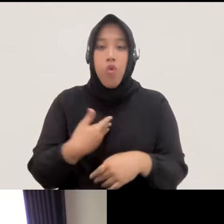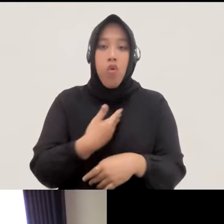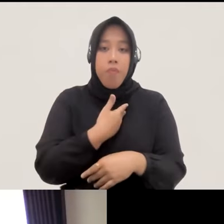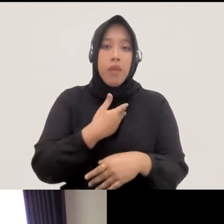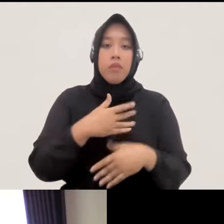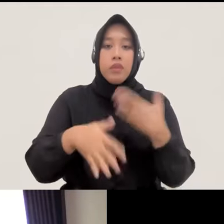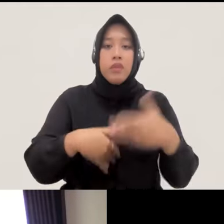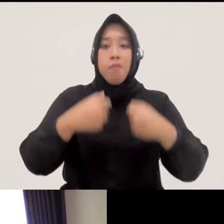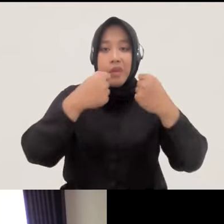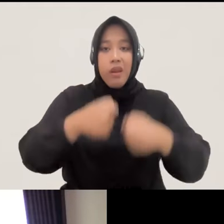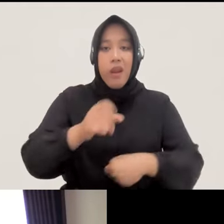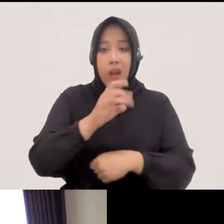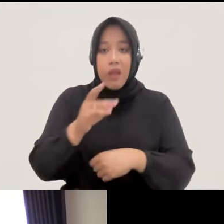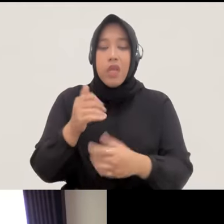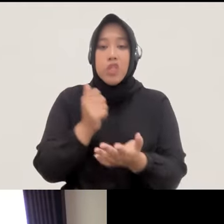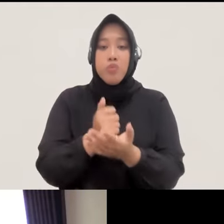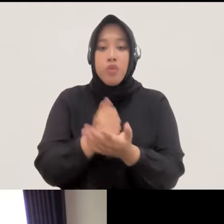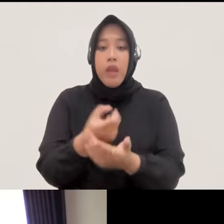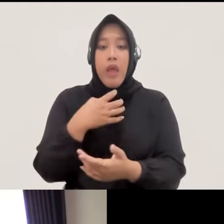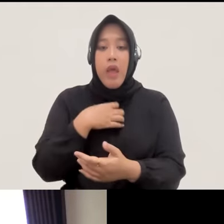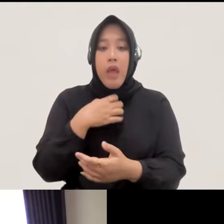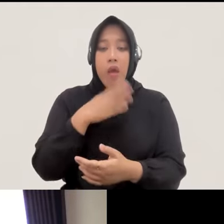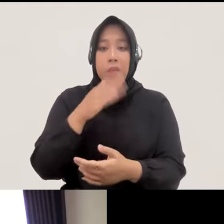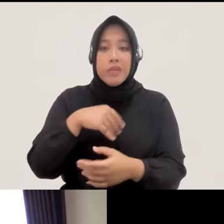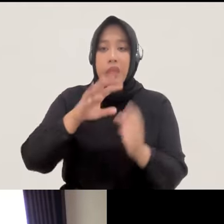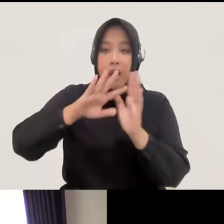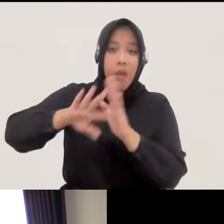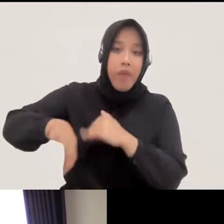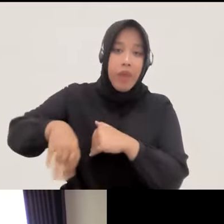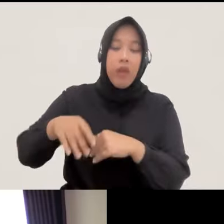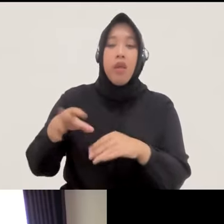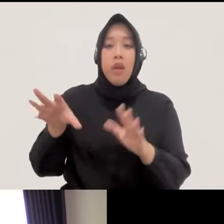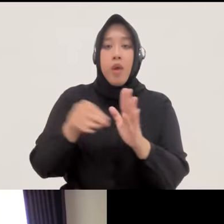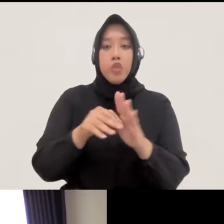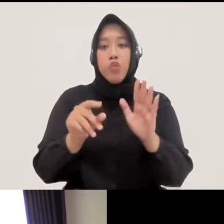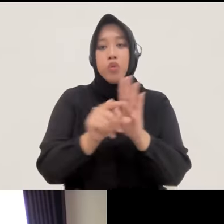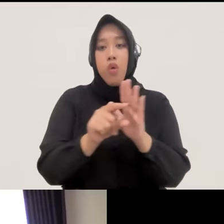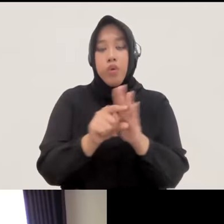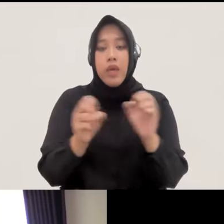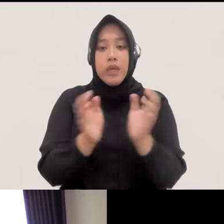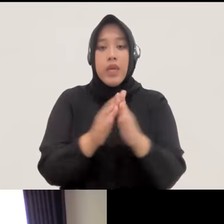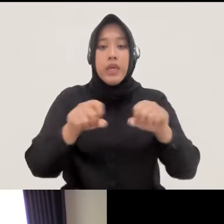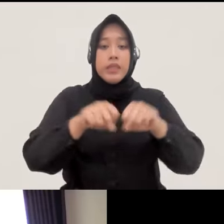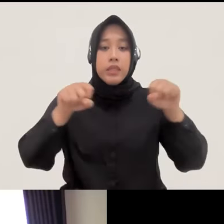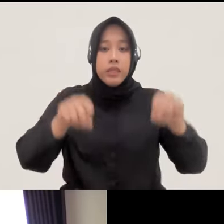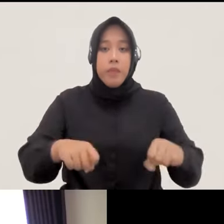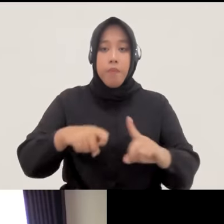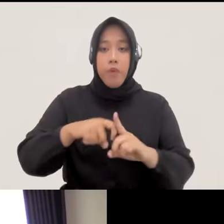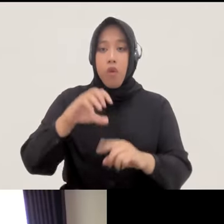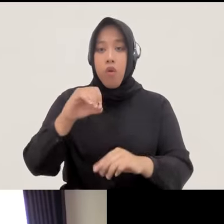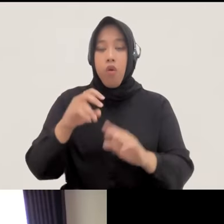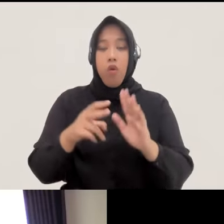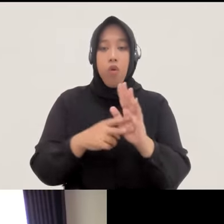selama ini banyak diabaikan dalam undang-undang kita dan dalam sistem pidana konvensional kita sehingga ke depan